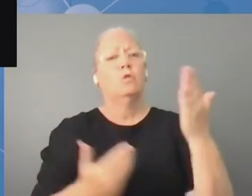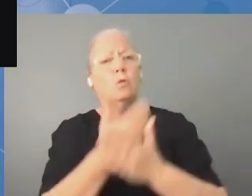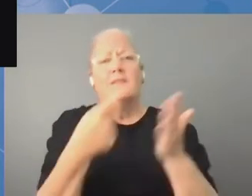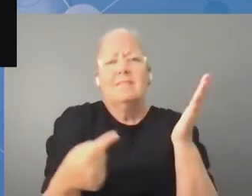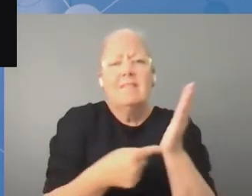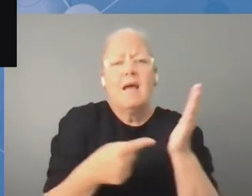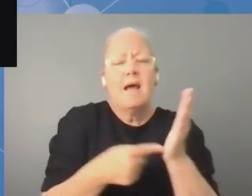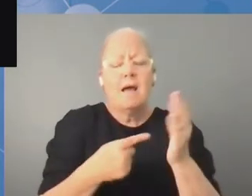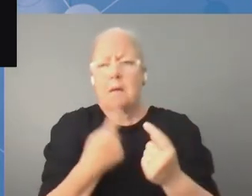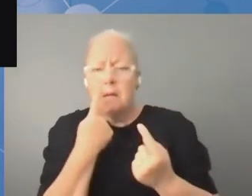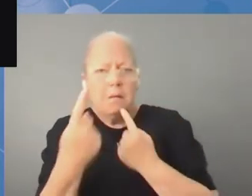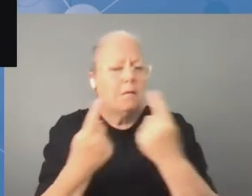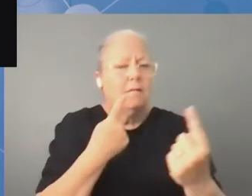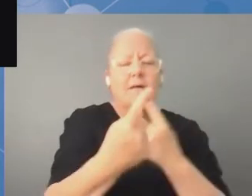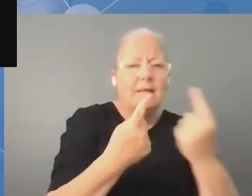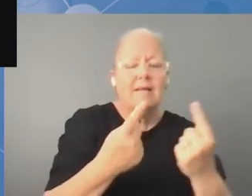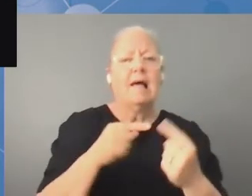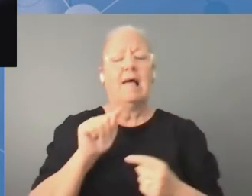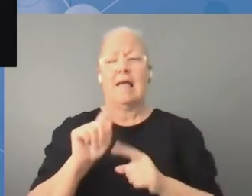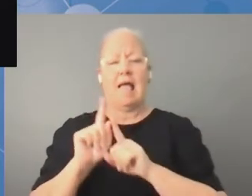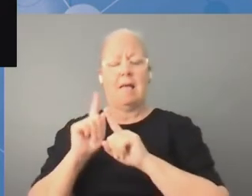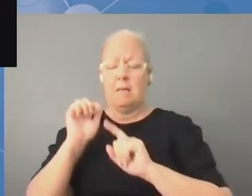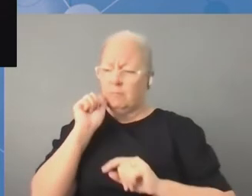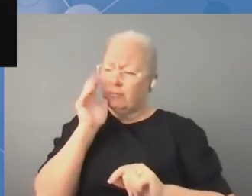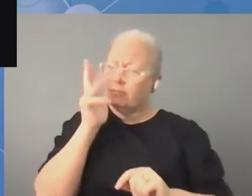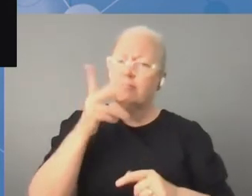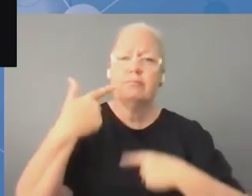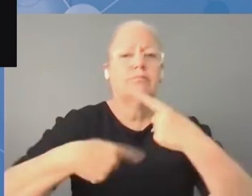technologiami, które w tej chwili już kształtują nasze codzienne życie.